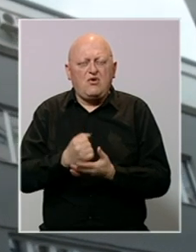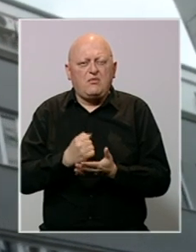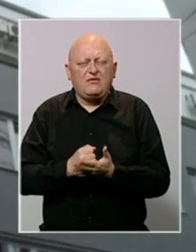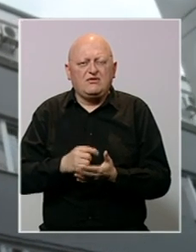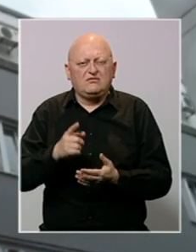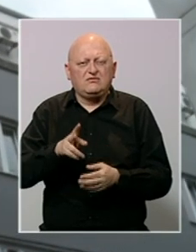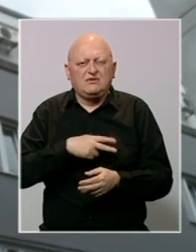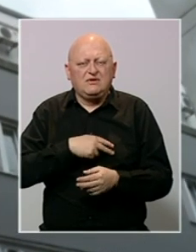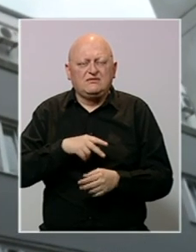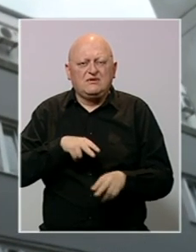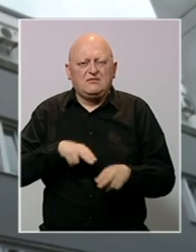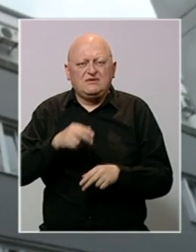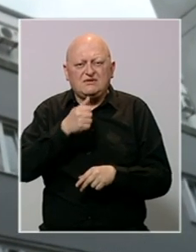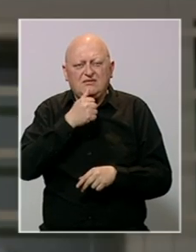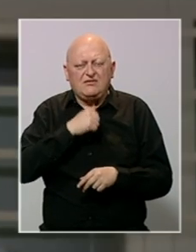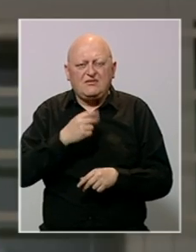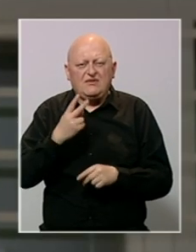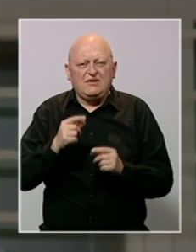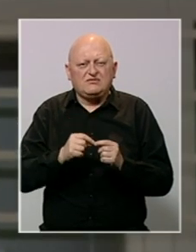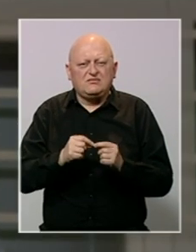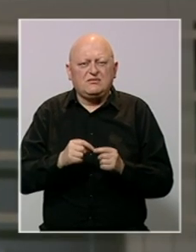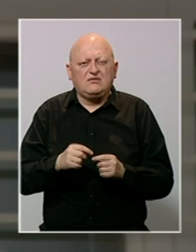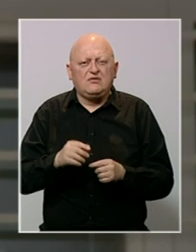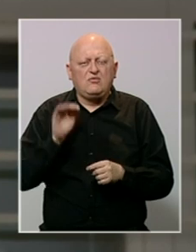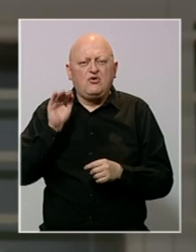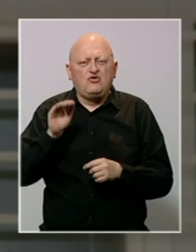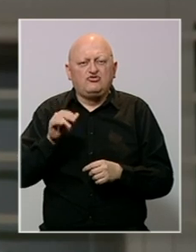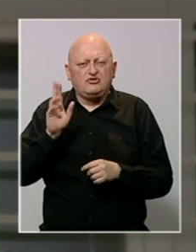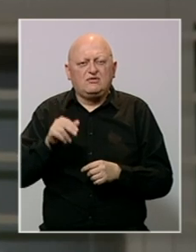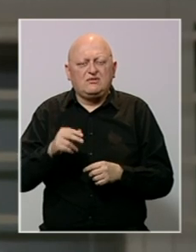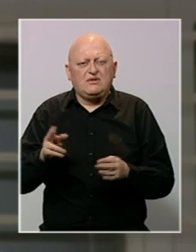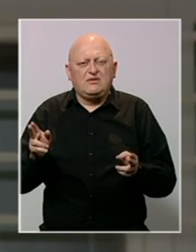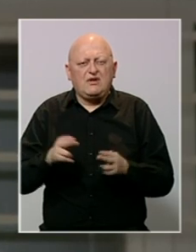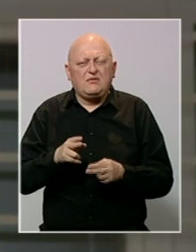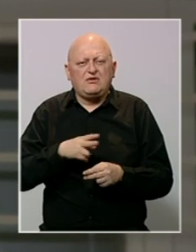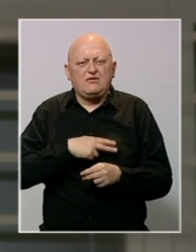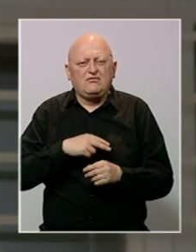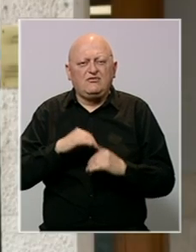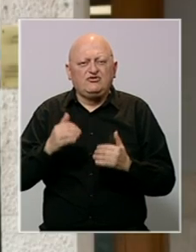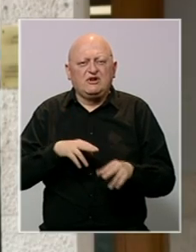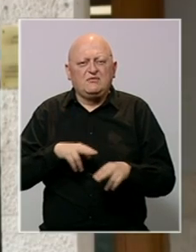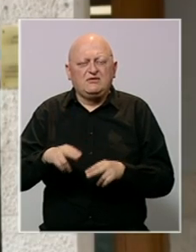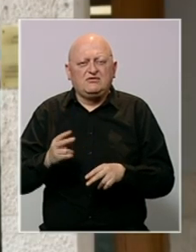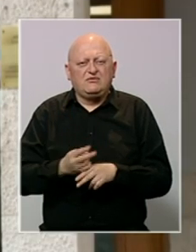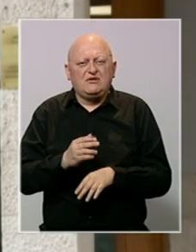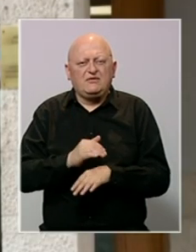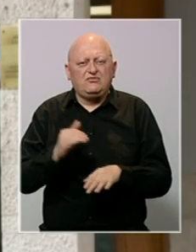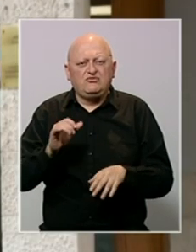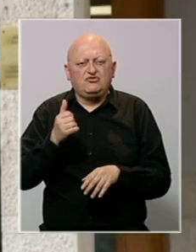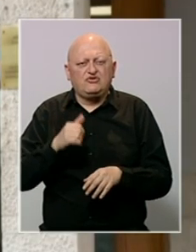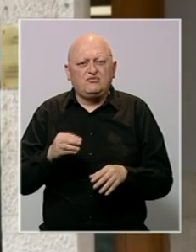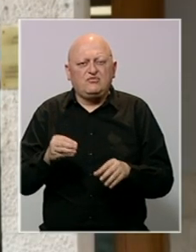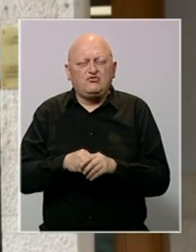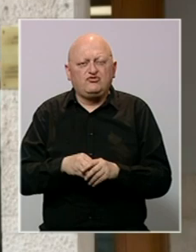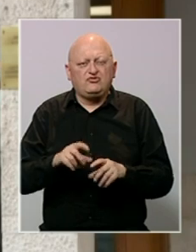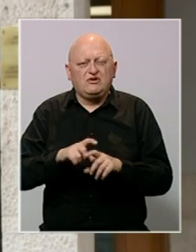prebacuje na ministra financija Vjekoslava Bevandu. Poručio je da je ipak najmanja odgovornost na vijeću ministara i državnom parlamentu,